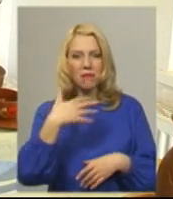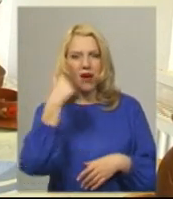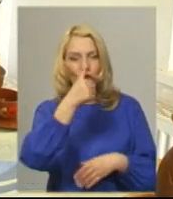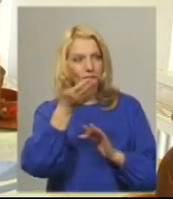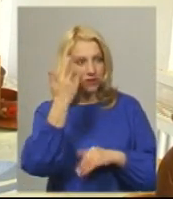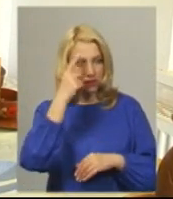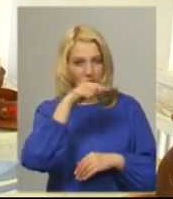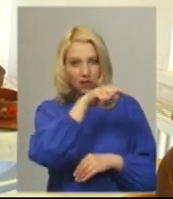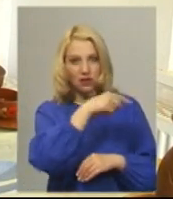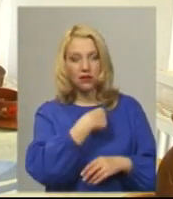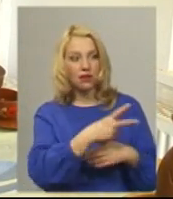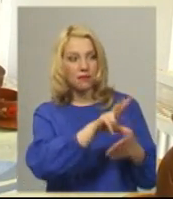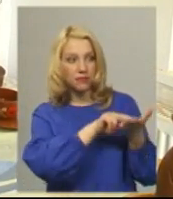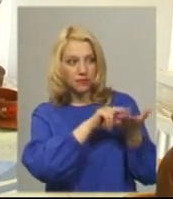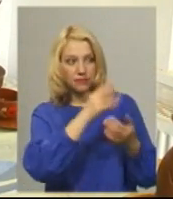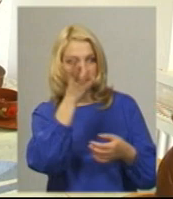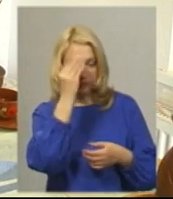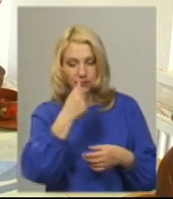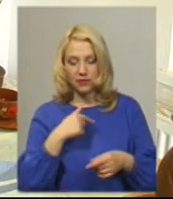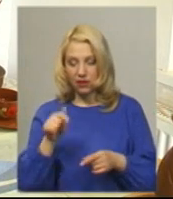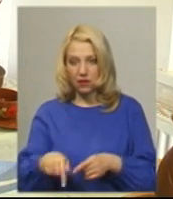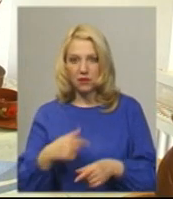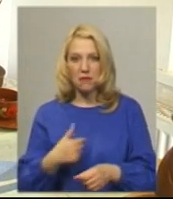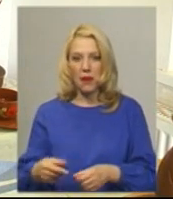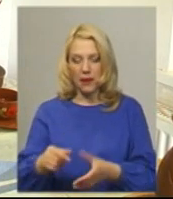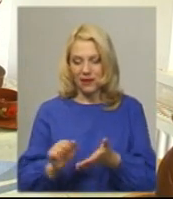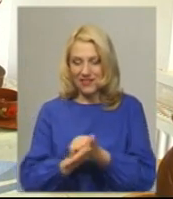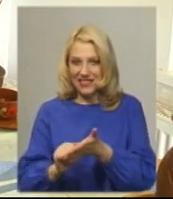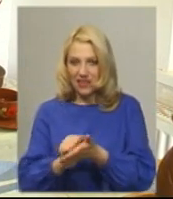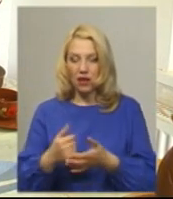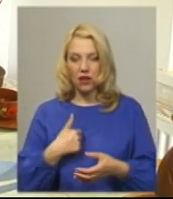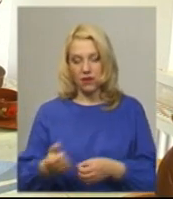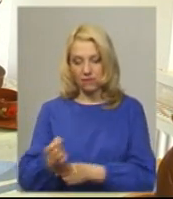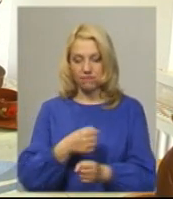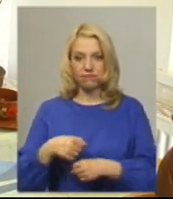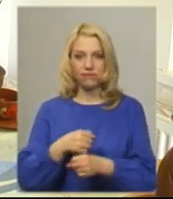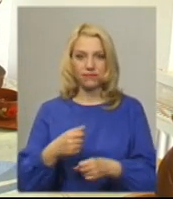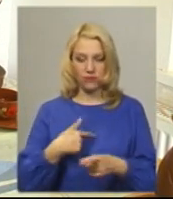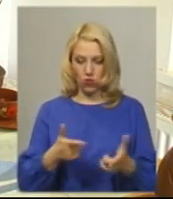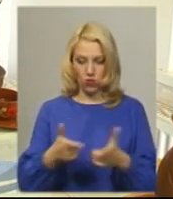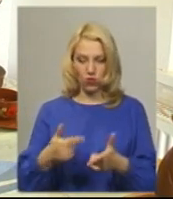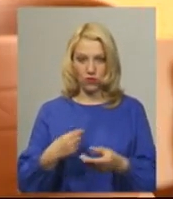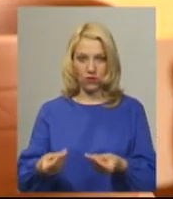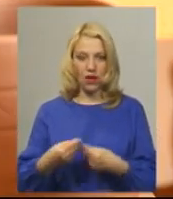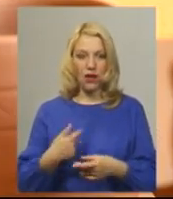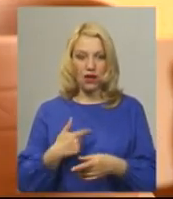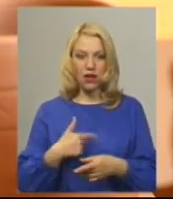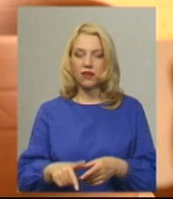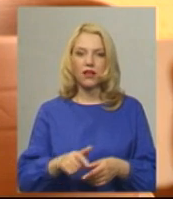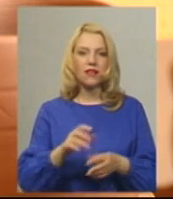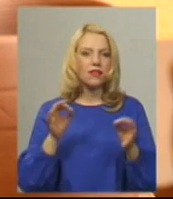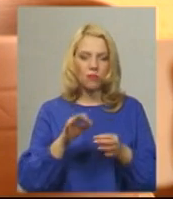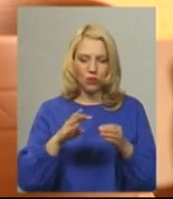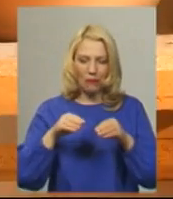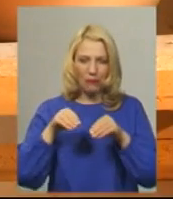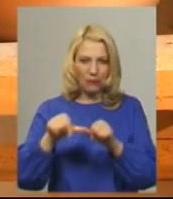по їхній технології наношу сюди в макітр. У мене макітра гарно випалена, воно все одне ціле, вона не сипеться. За словами